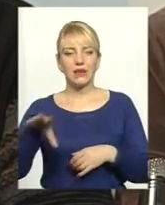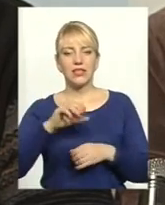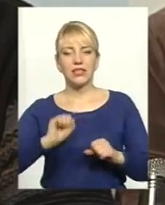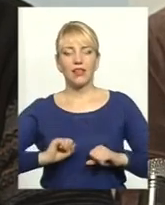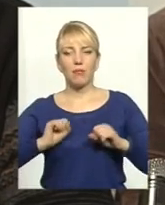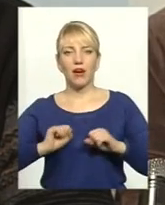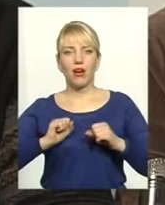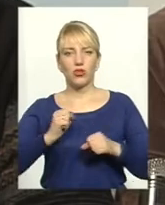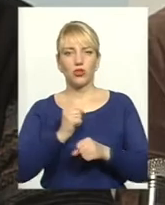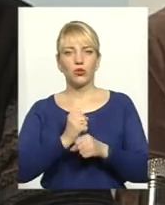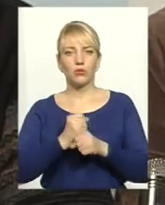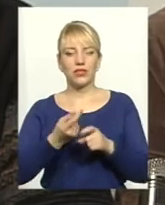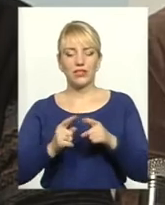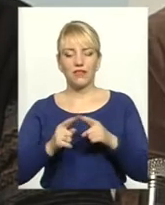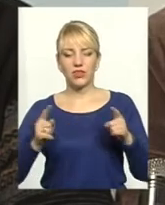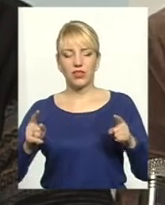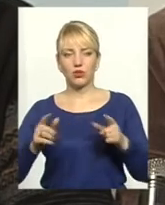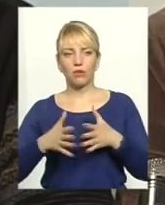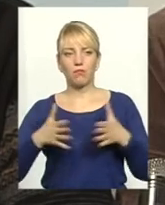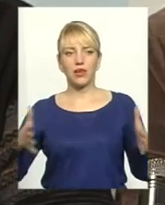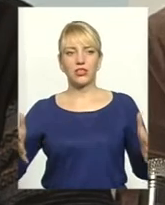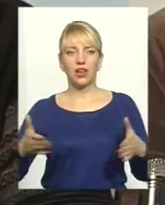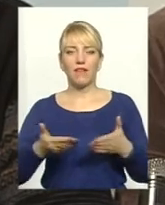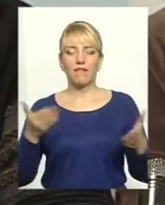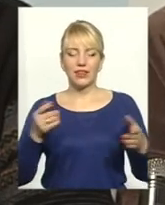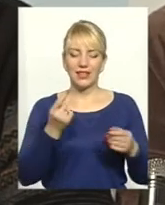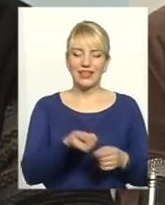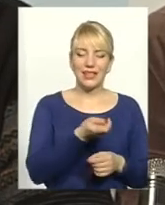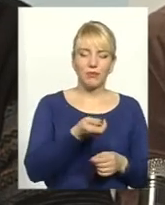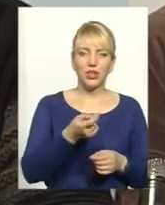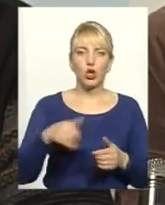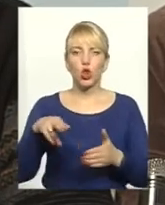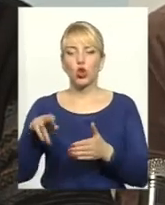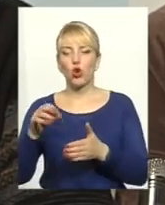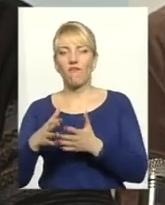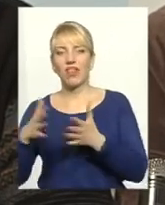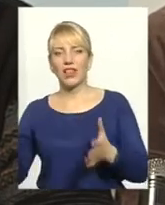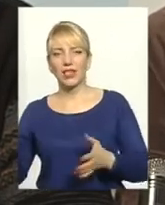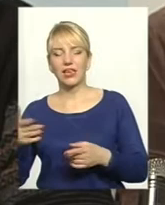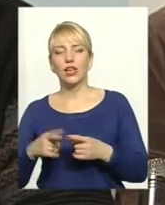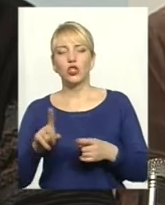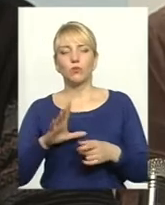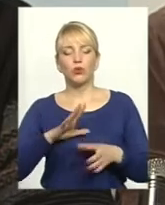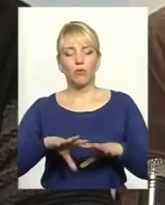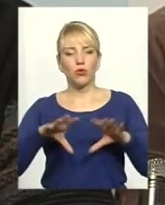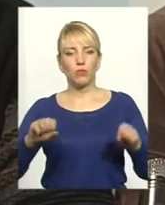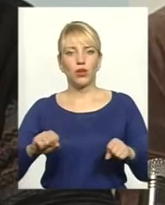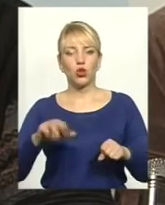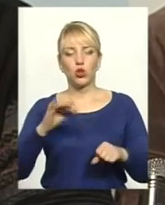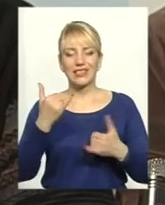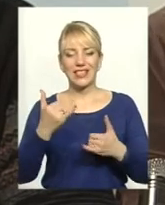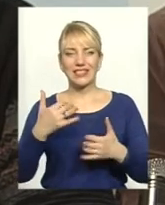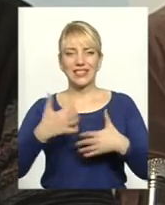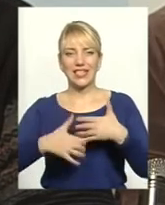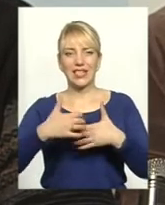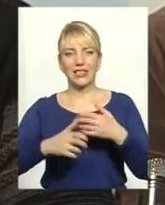цей відрізок більшим, тобто від самих дрібних до самих великих, щоб потім мати просто-просту монополію, то саме середні підприємства,